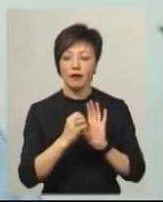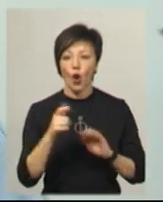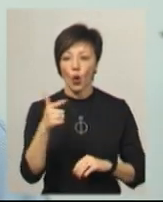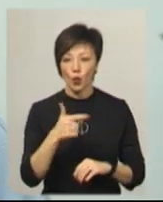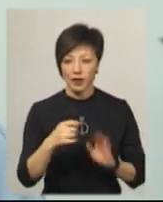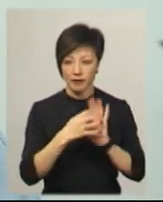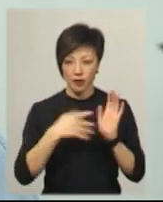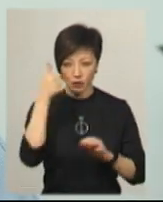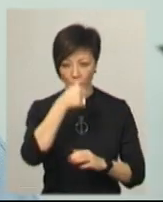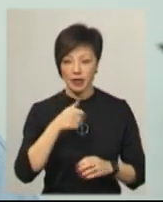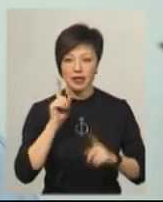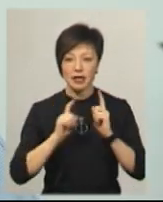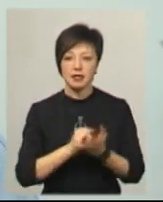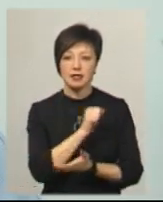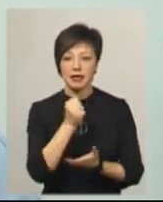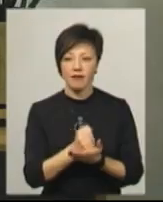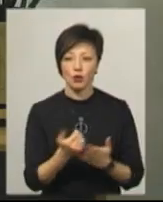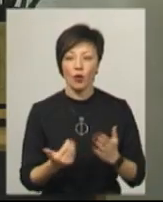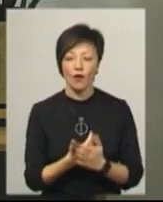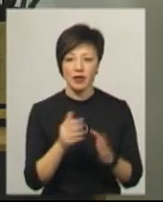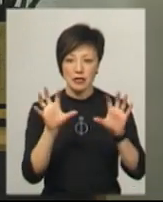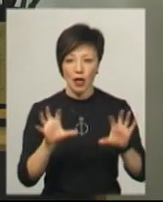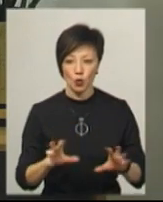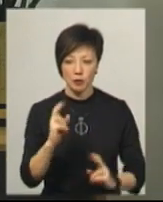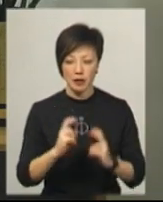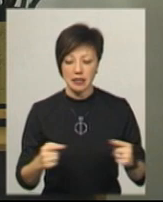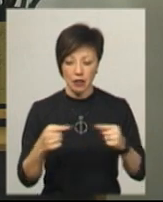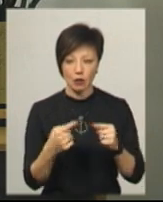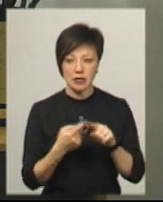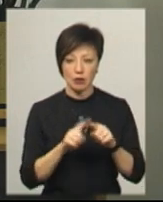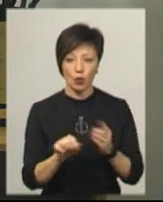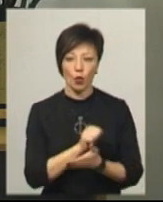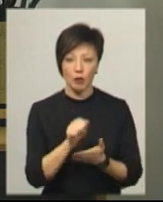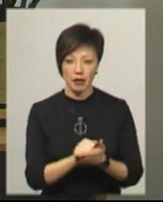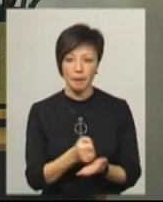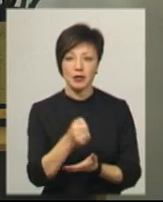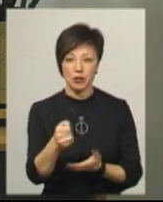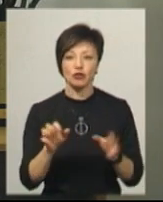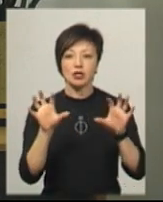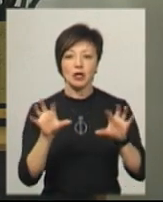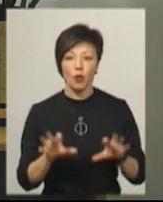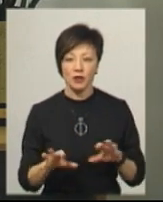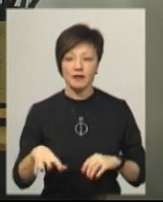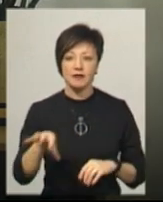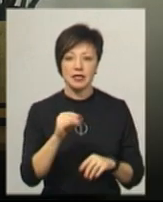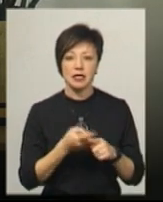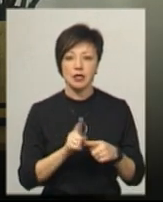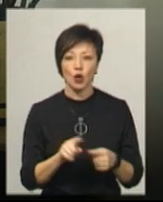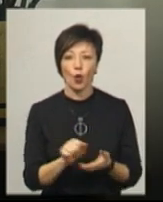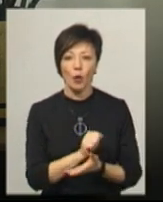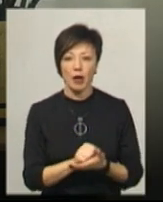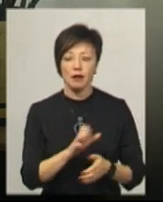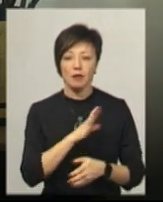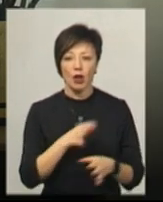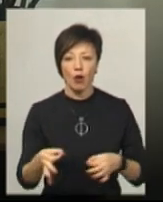районної ради затвердили нову редакцію статуту підприємства. І згідно з цим документом її призначення законне. Всі ці документи